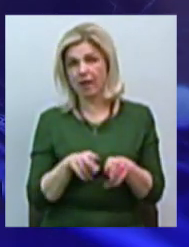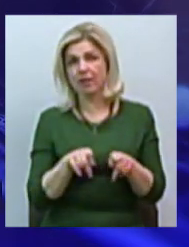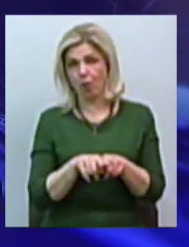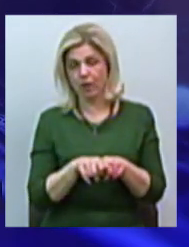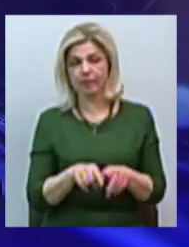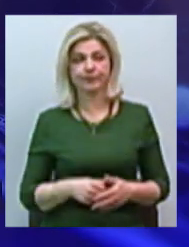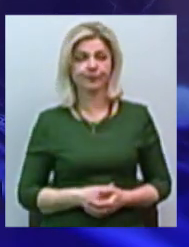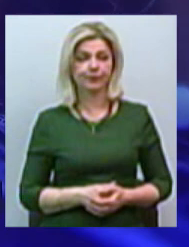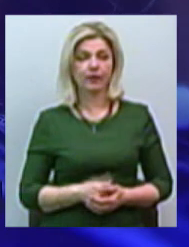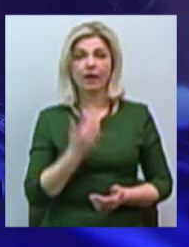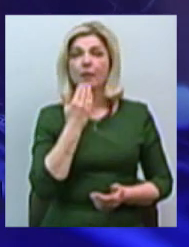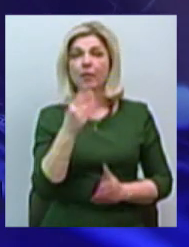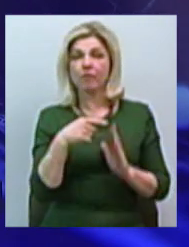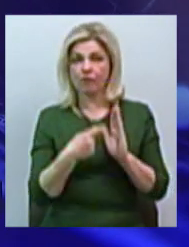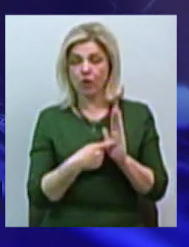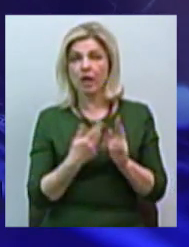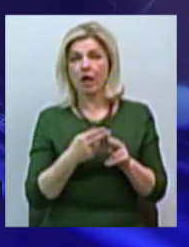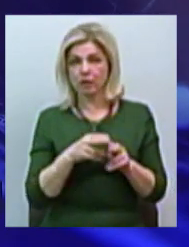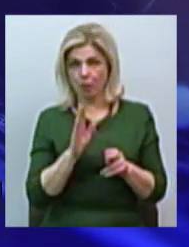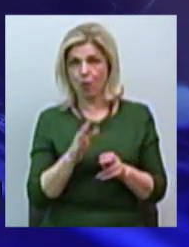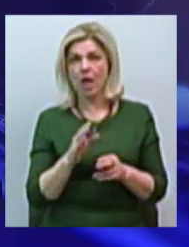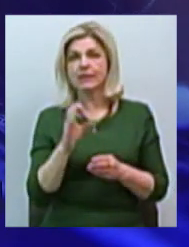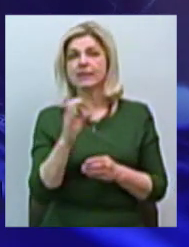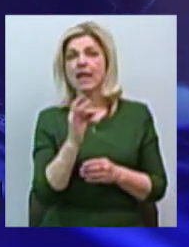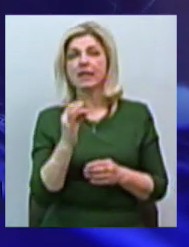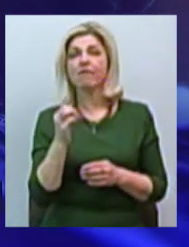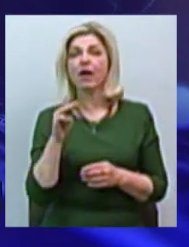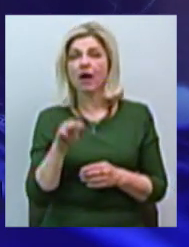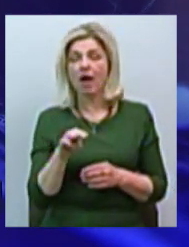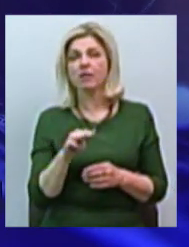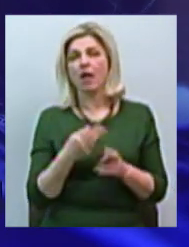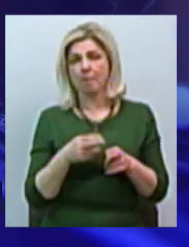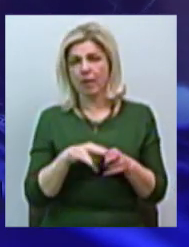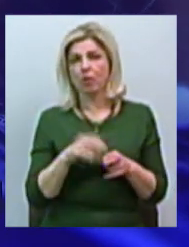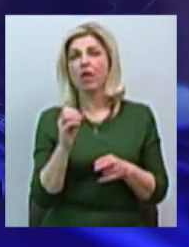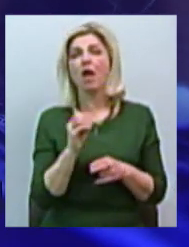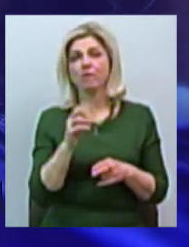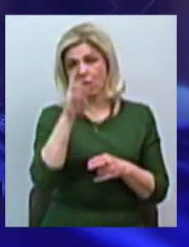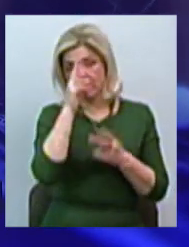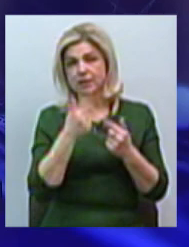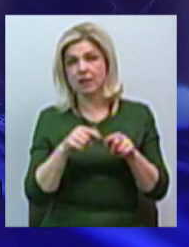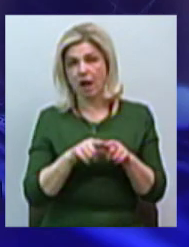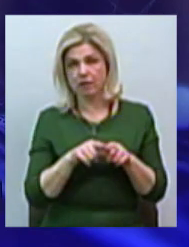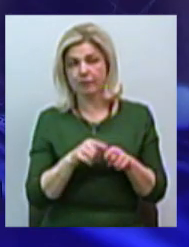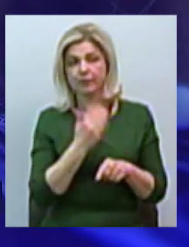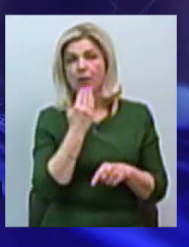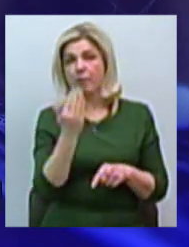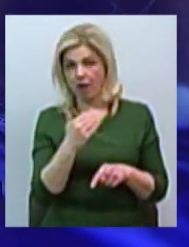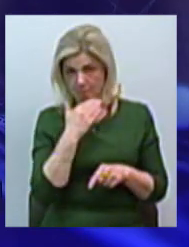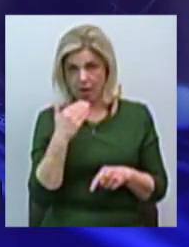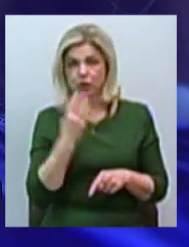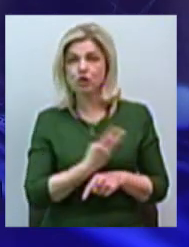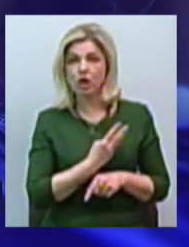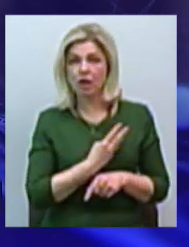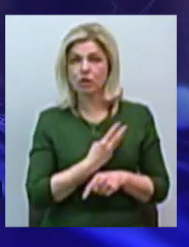Звукова сертифікація саме європейськими структурами? звісно. І чи багато знайшлося бажаючих саме за цією процедурою вже працювати з Європи?